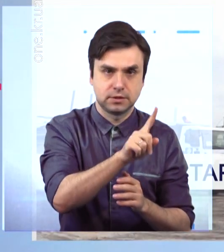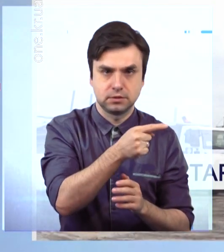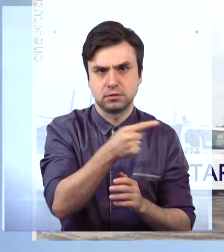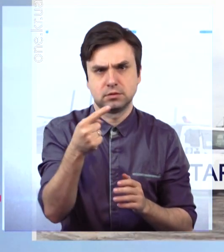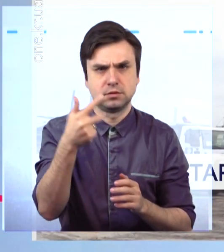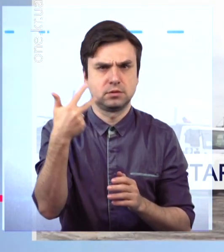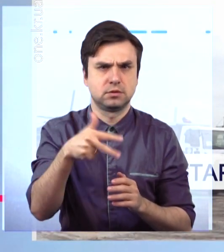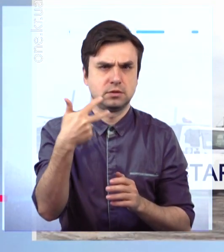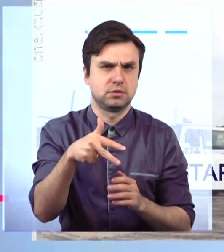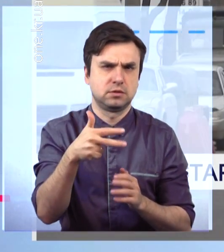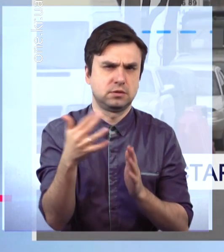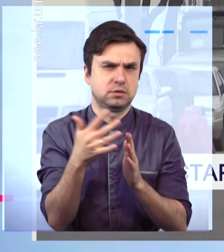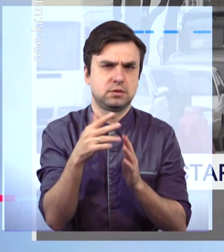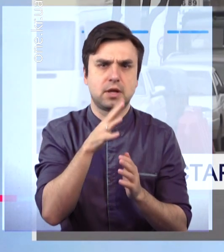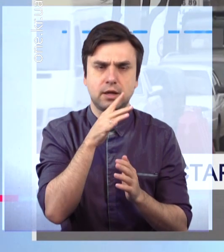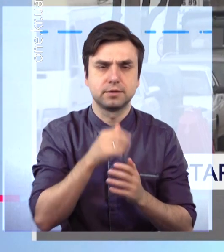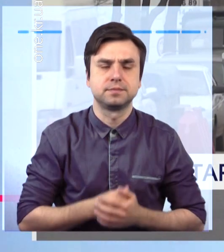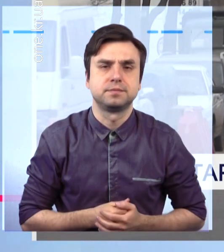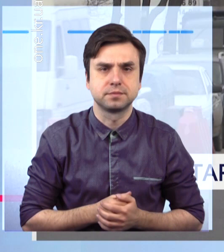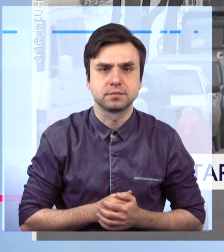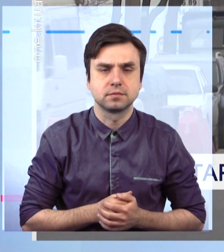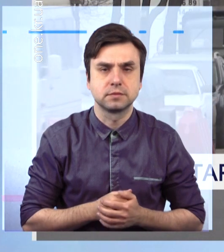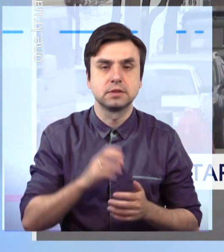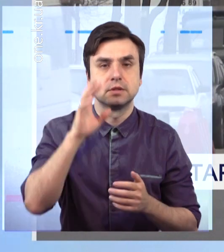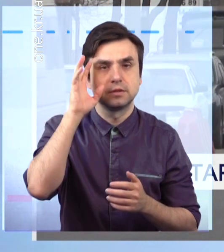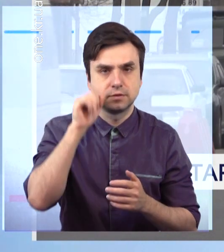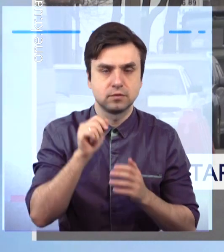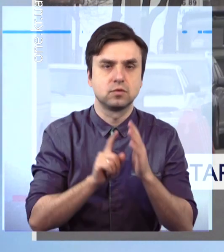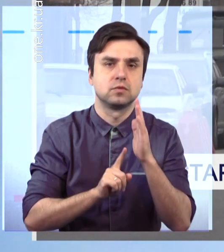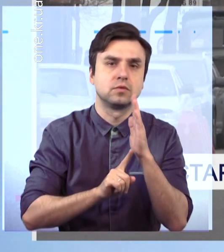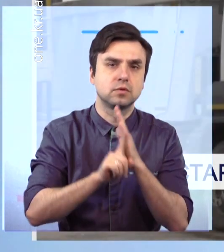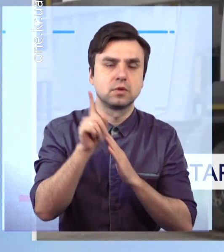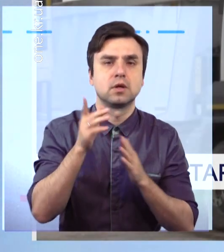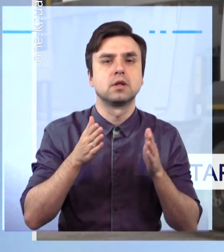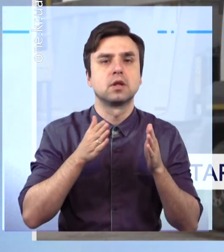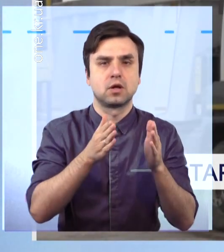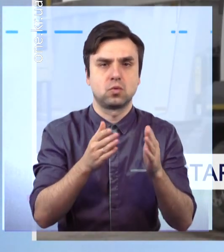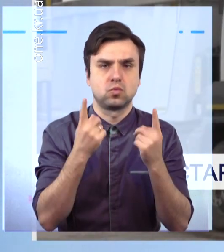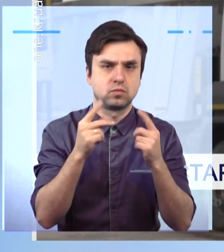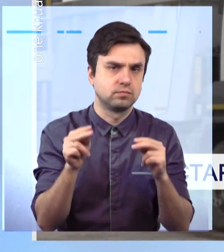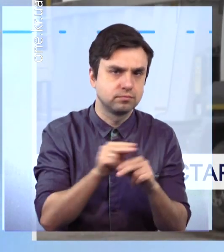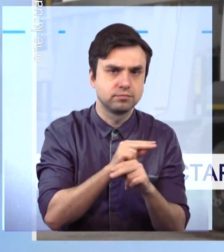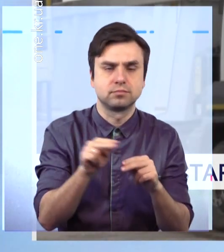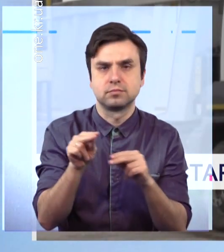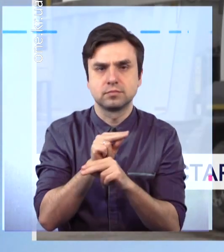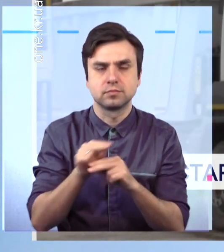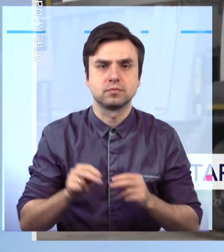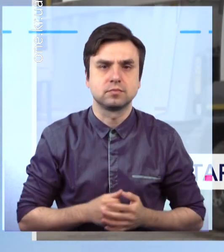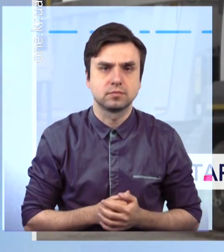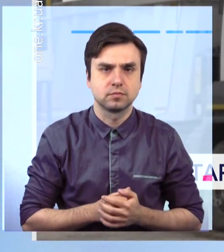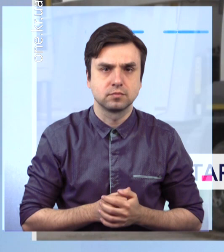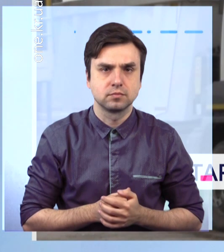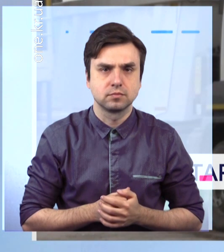Асфальтний завод в роботі. У Кривому Розі стартував комплексний ремонт доріг. Зараз ми переходимо до основного